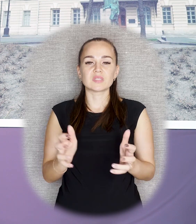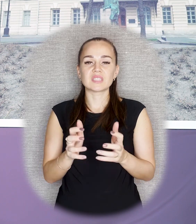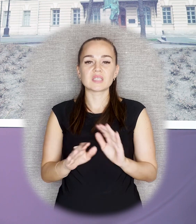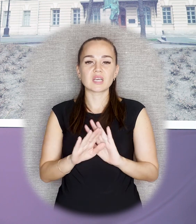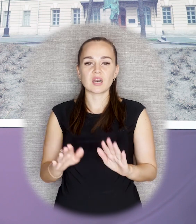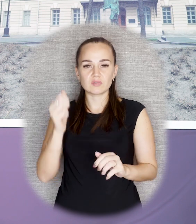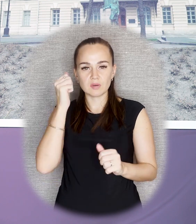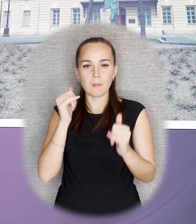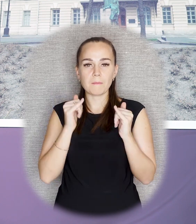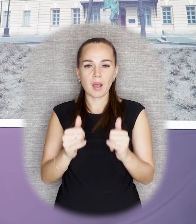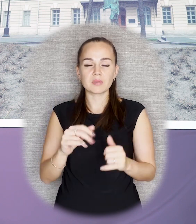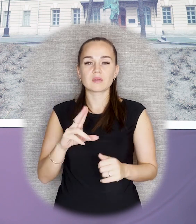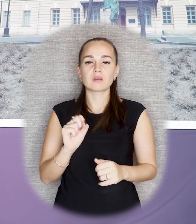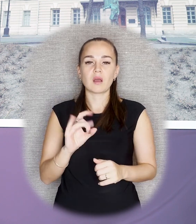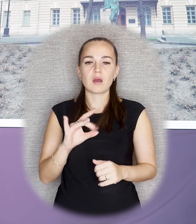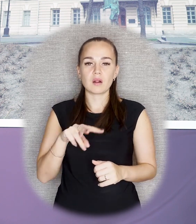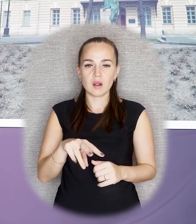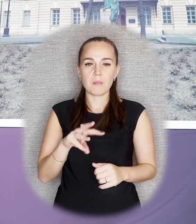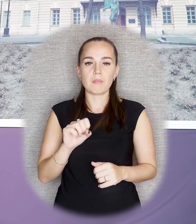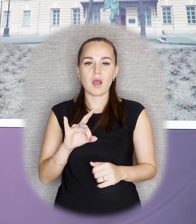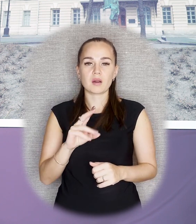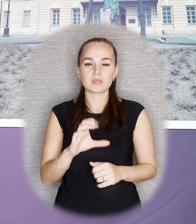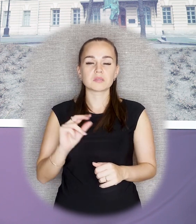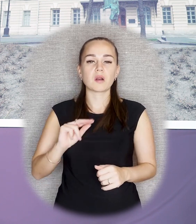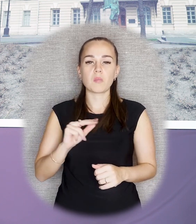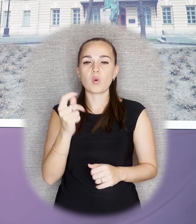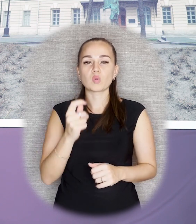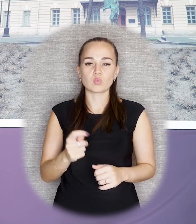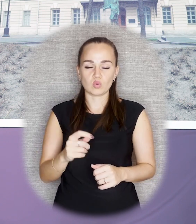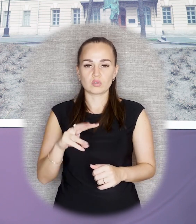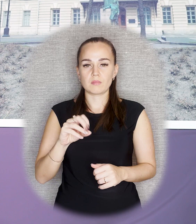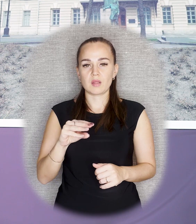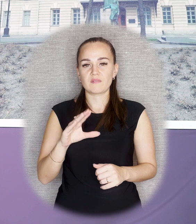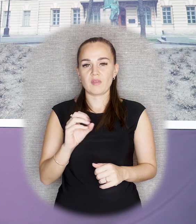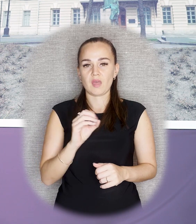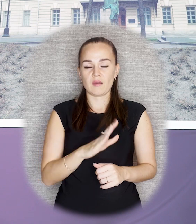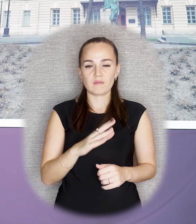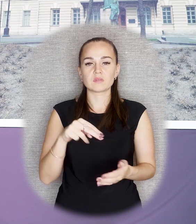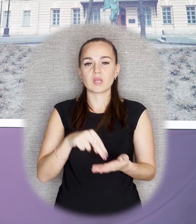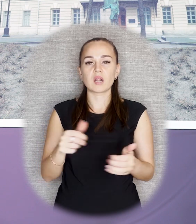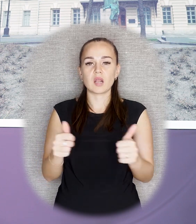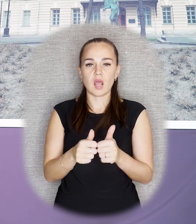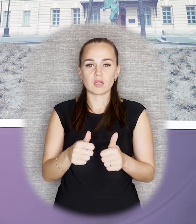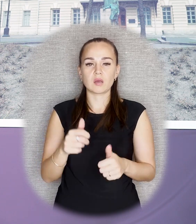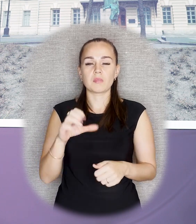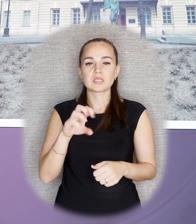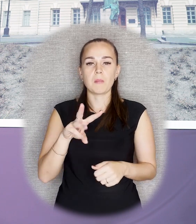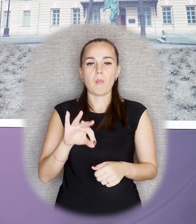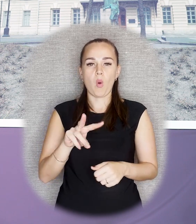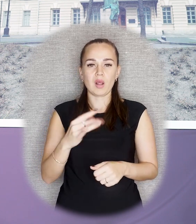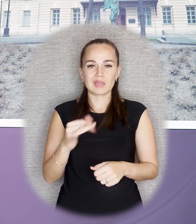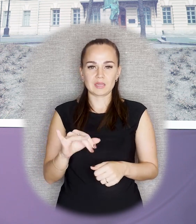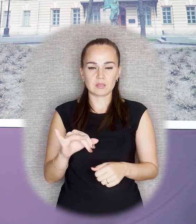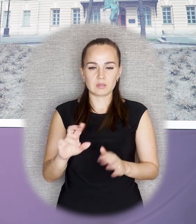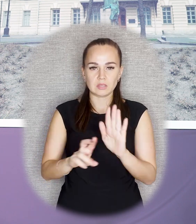несохранившийся памятник Карлу Марксу, работа Матвеева, который стоял около Смольного, и который действительно как-то